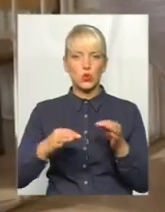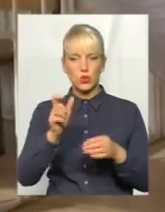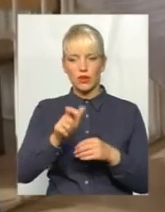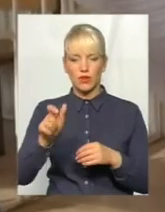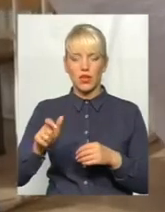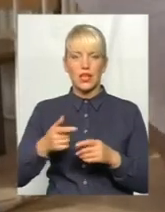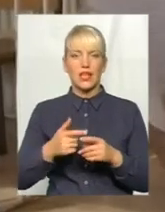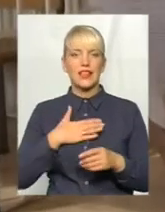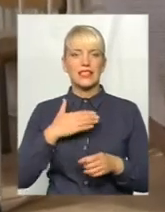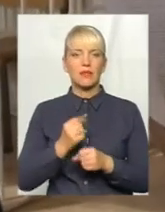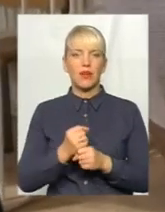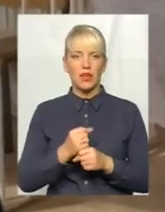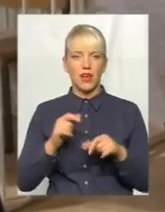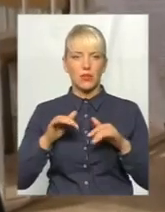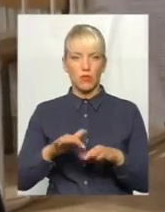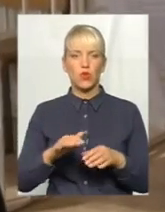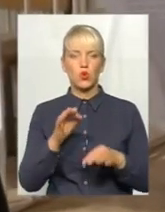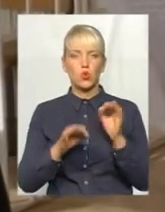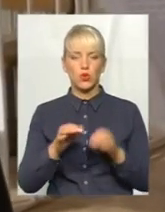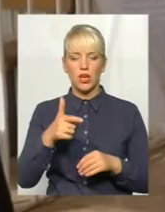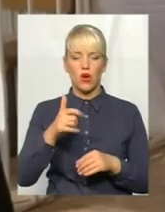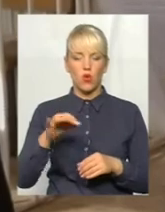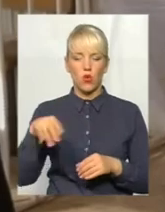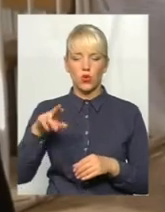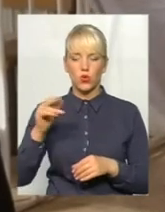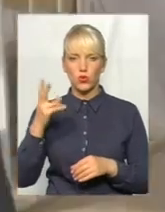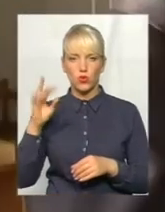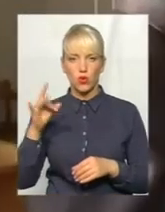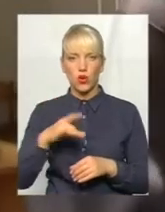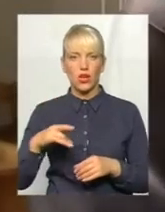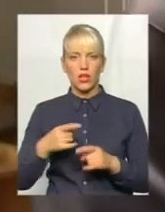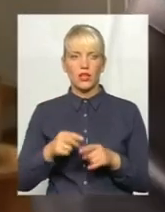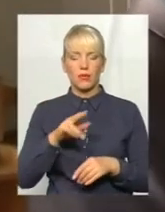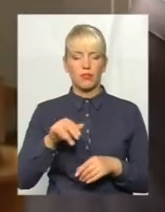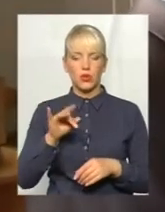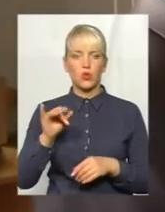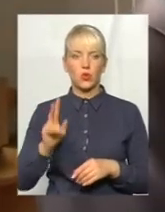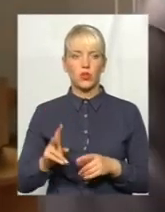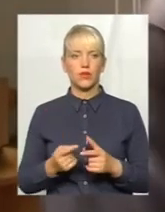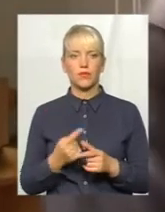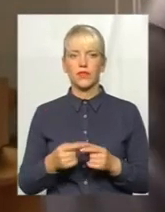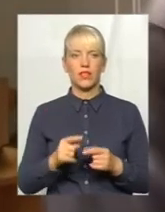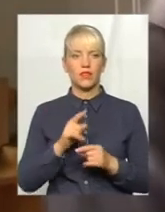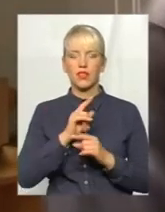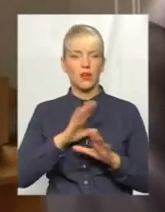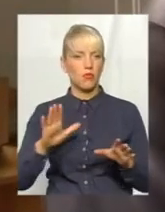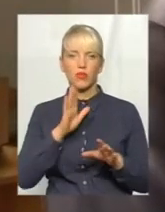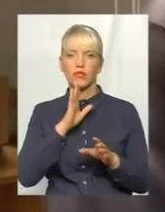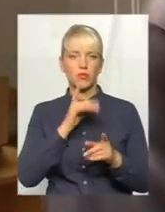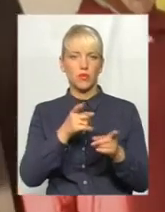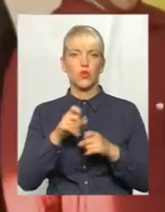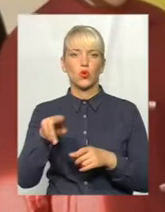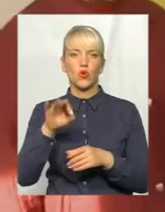судді Городовського районного суду Хмельницької області Федорук. Була суддя притягнута до відповідальності? Ні, не була вона притягнута до